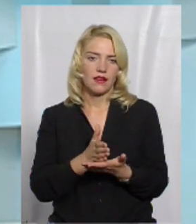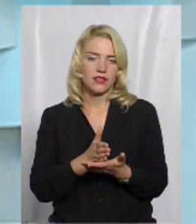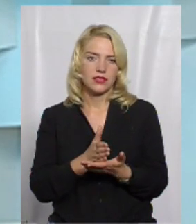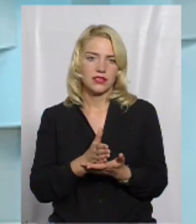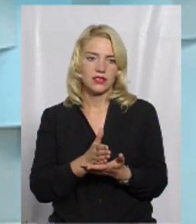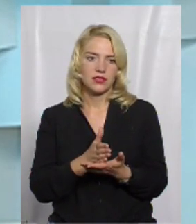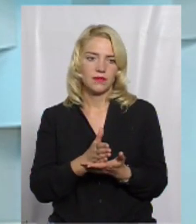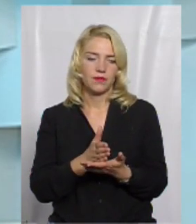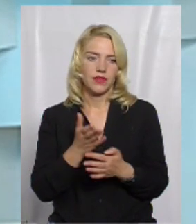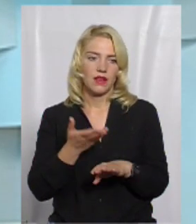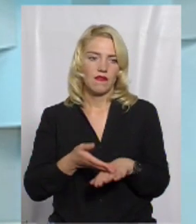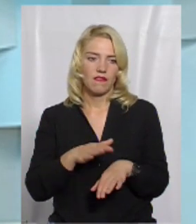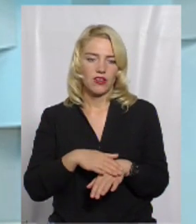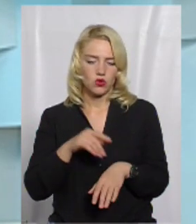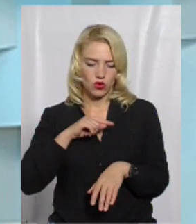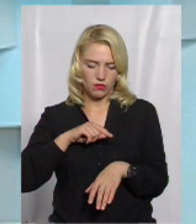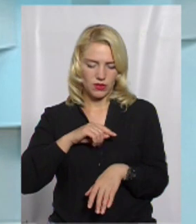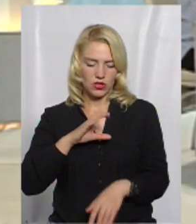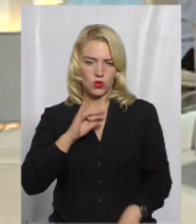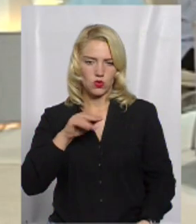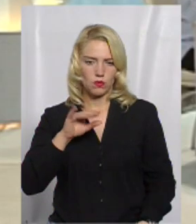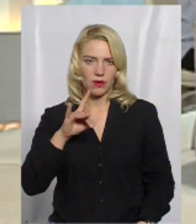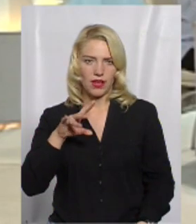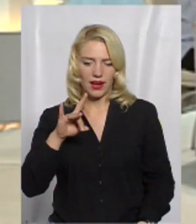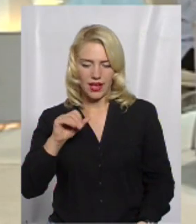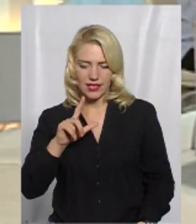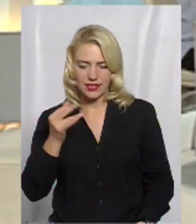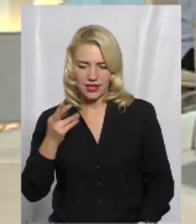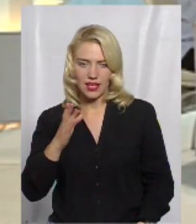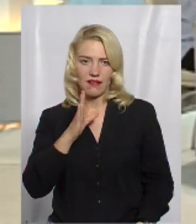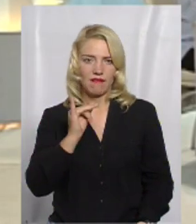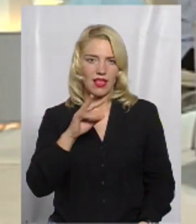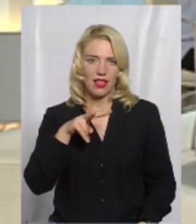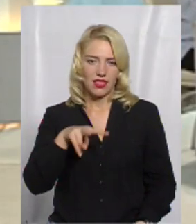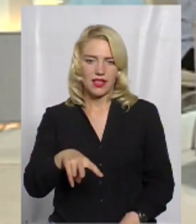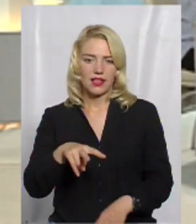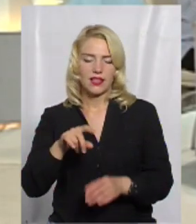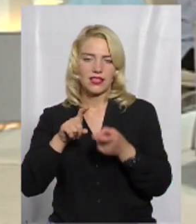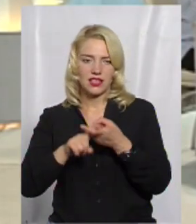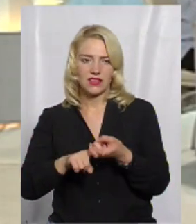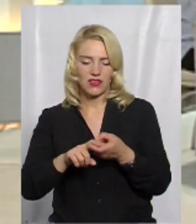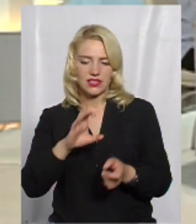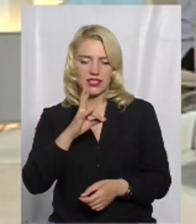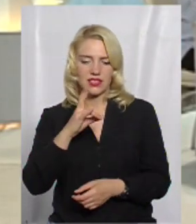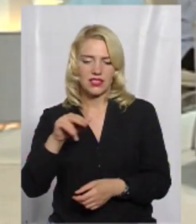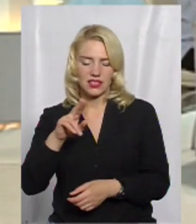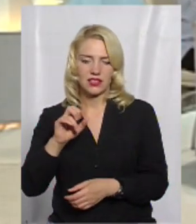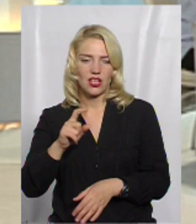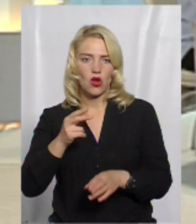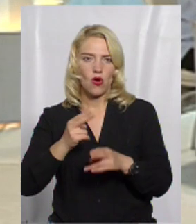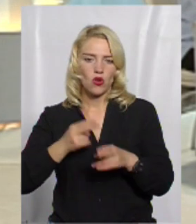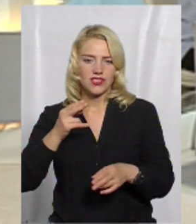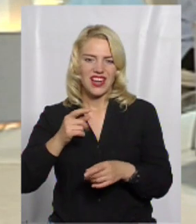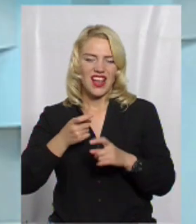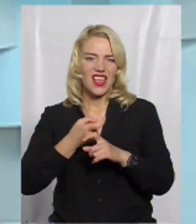важкої імунно-супресії, вілоінфекція в стадії сніду і гостра інфекційна хвороба.